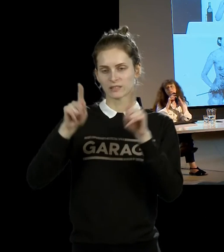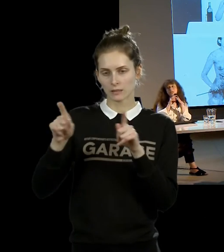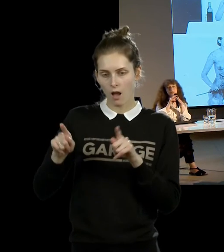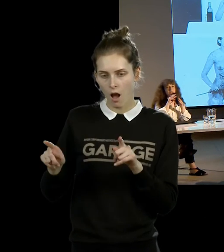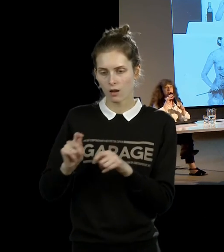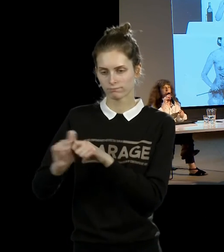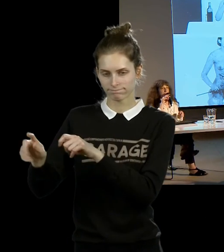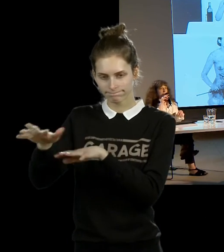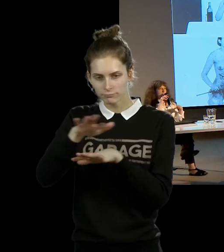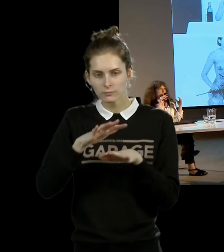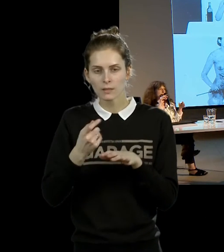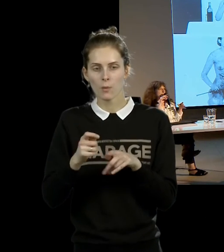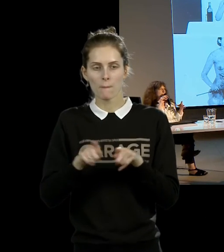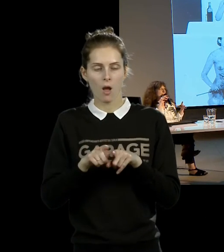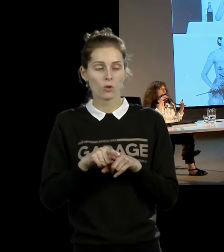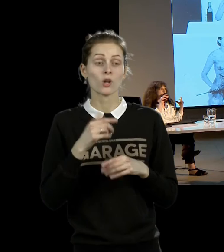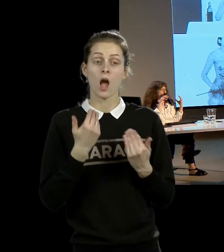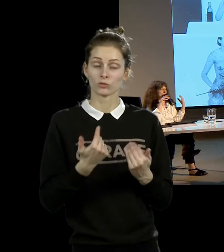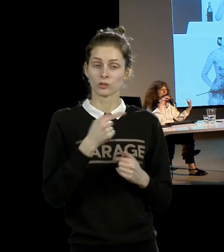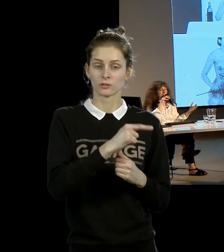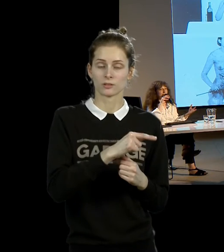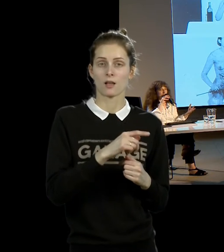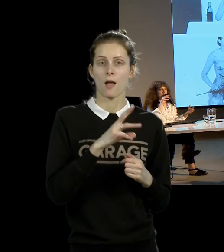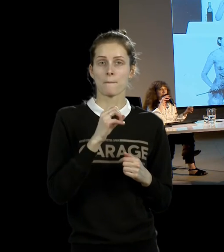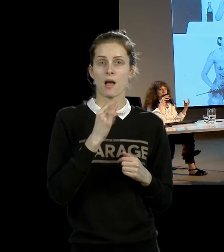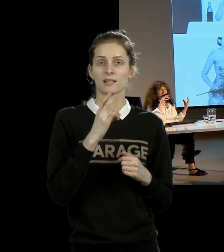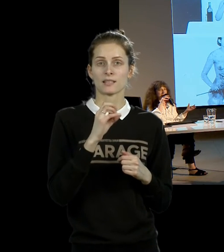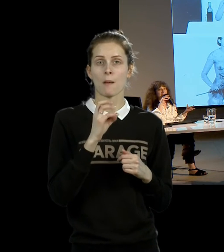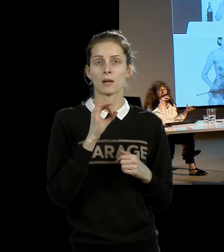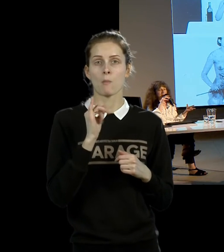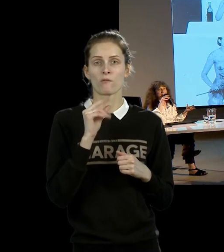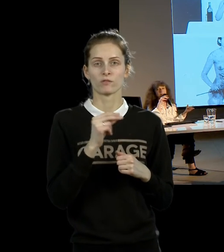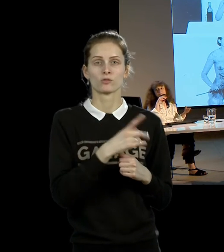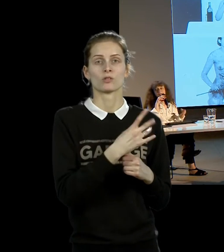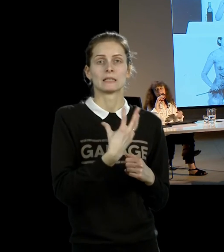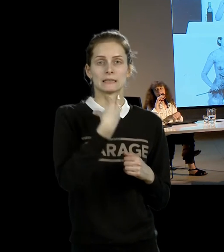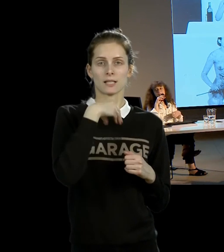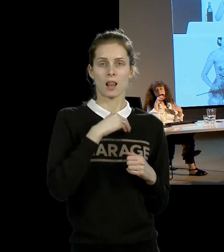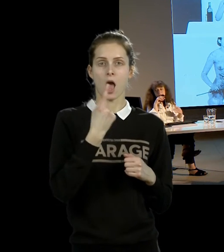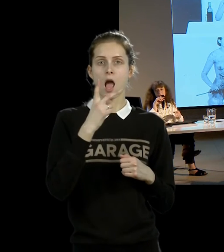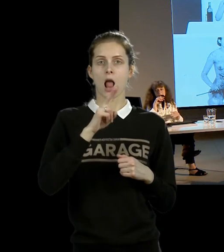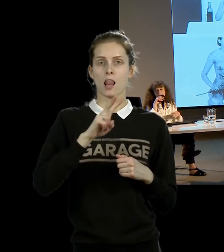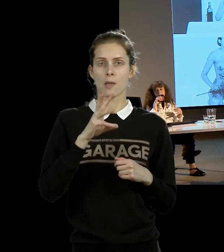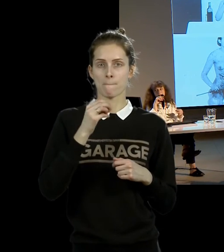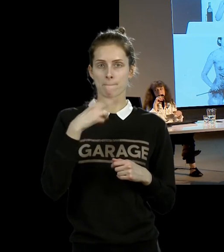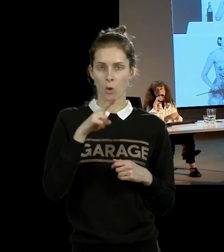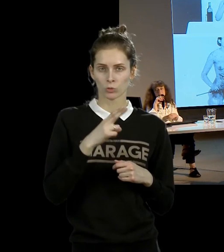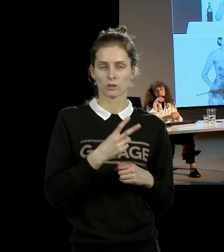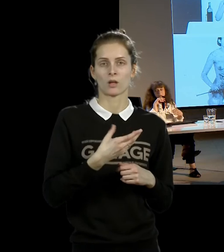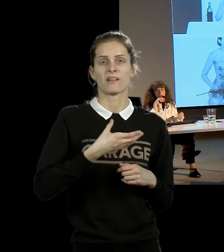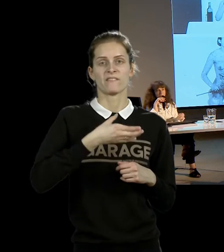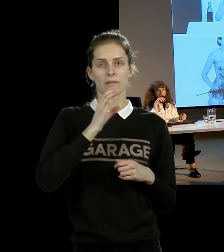Во время этой акции Марина Абрамович съела литр меда, выпила литр вина, после чего она